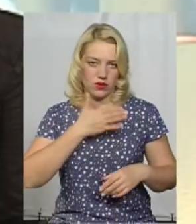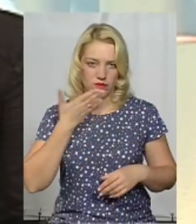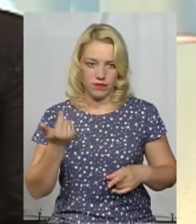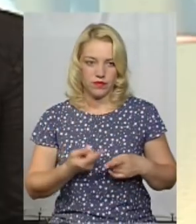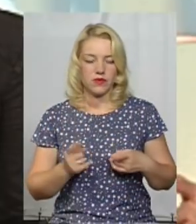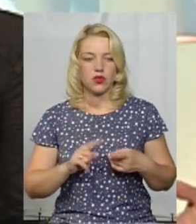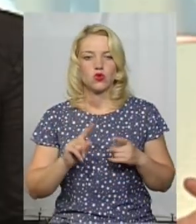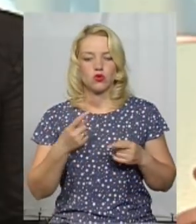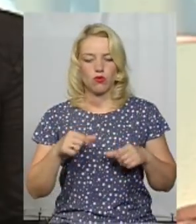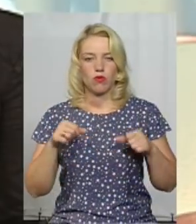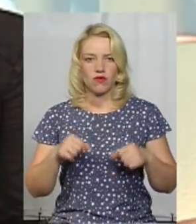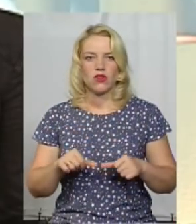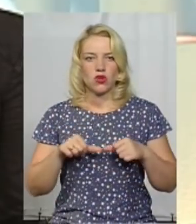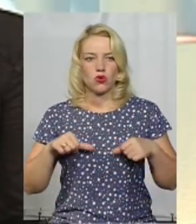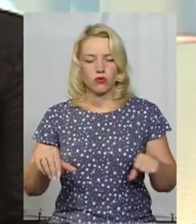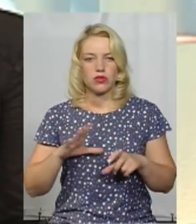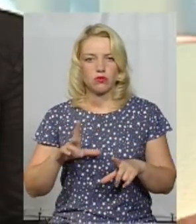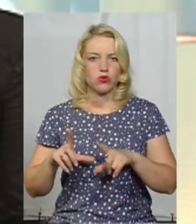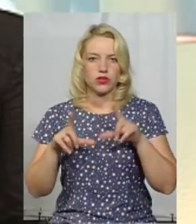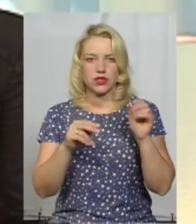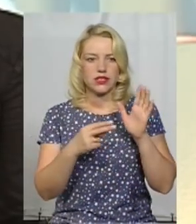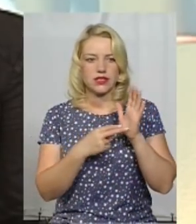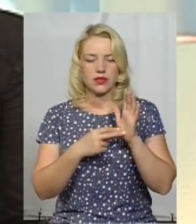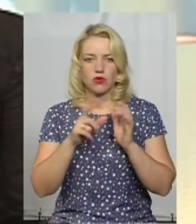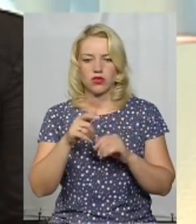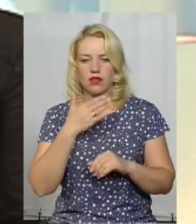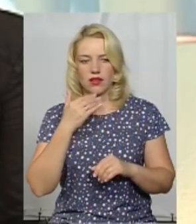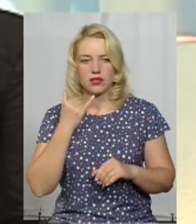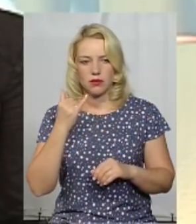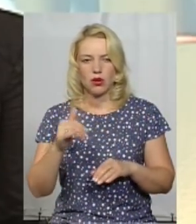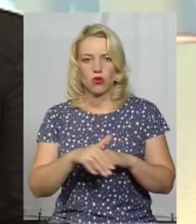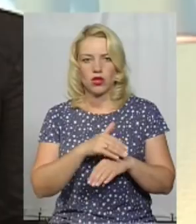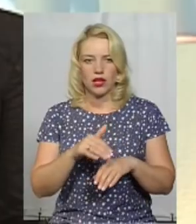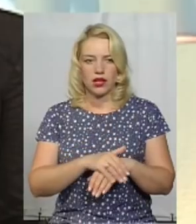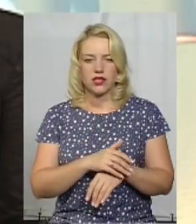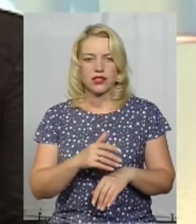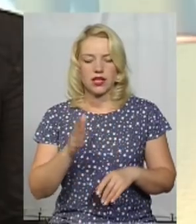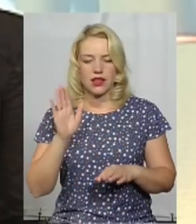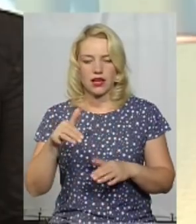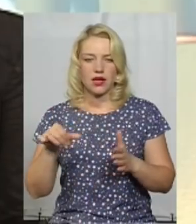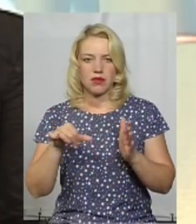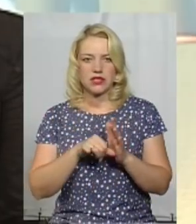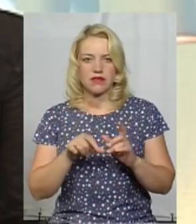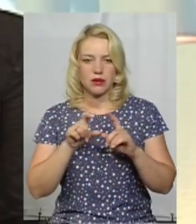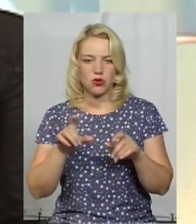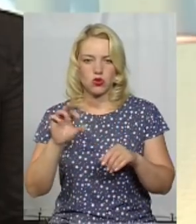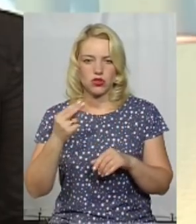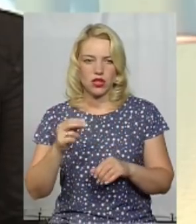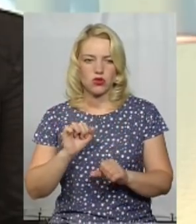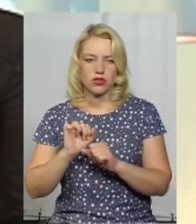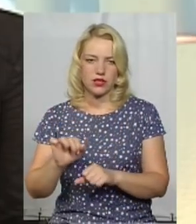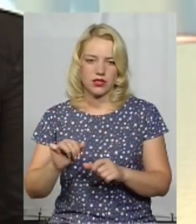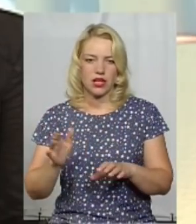уповноважена комісія, їхало сім чоловік, не зателефонувати і сказати, будь ласка, нехай представник департаменту соціального